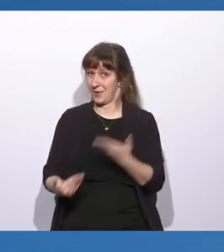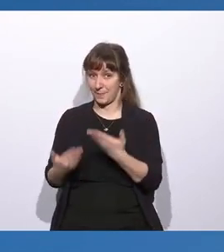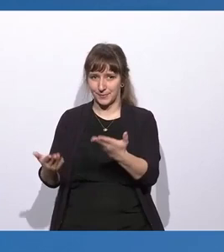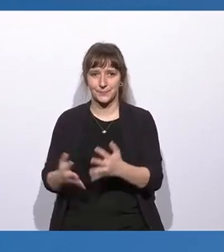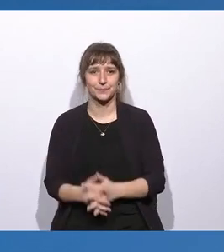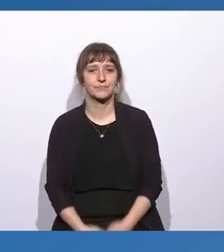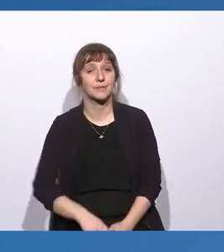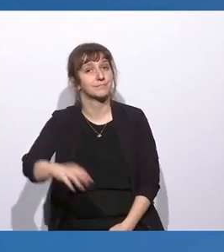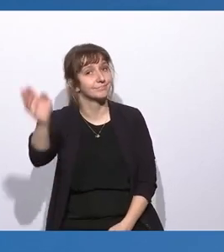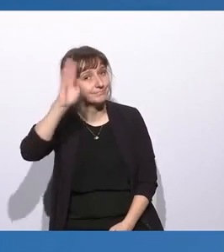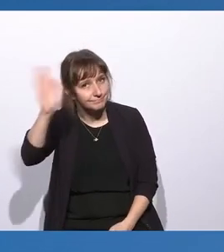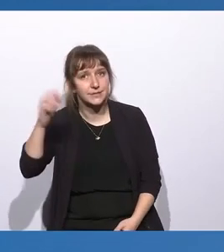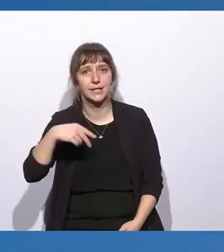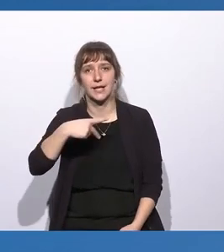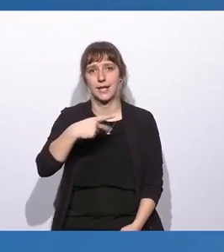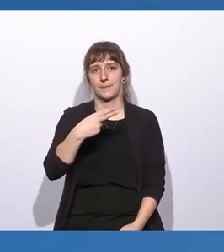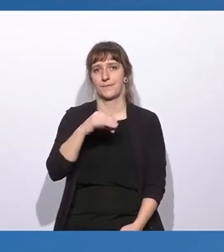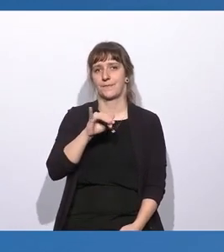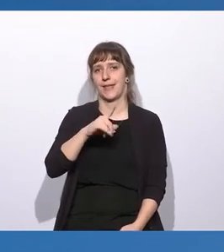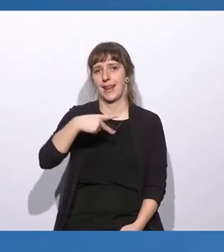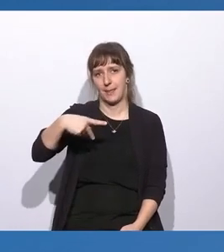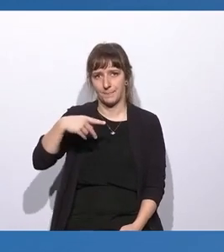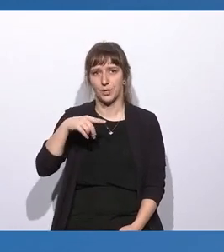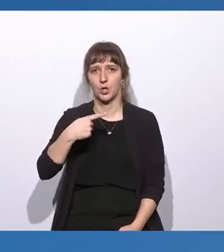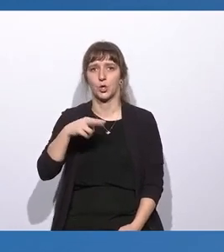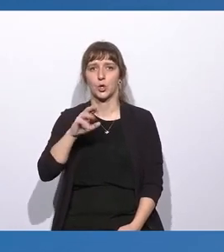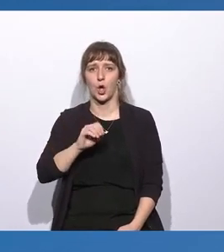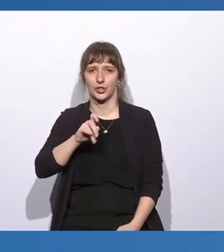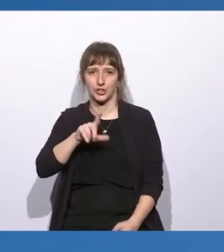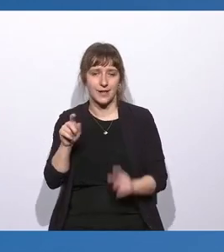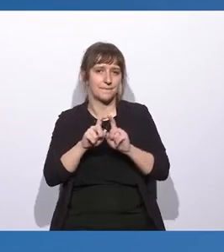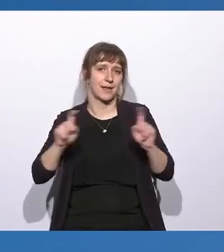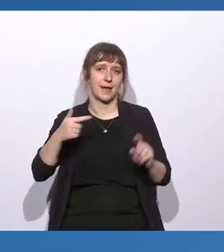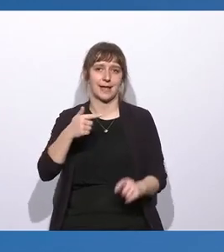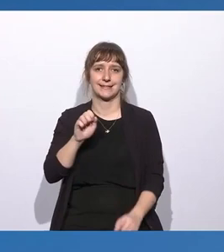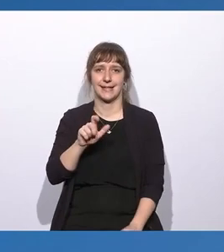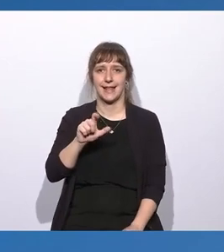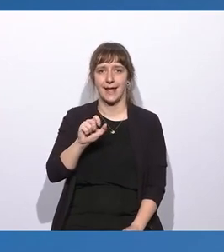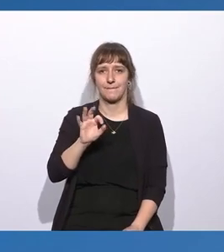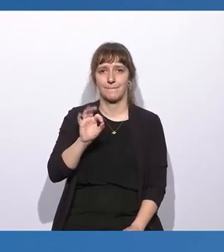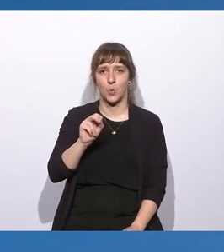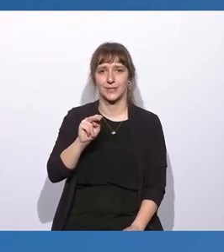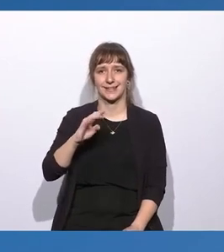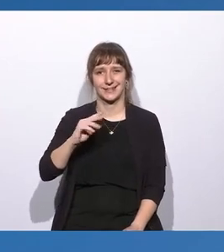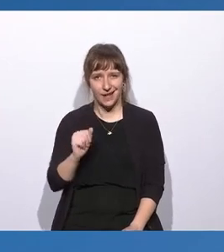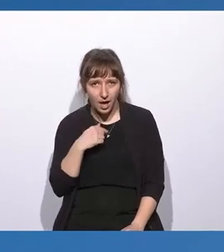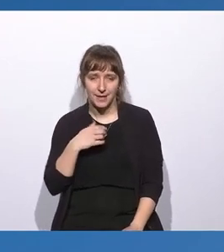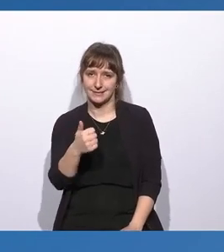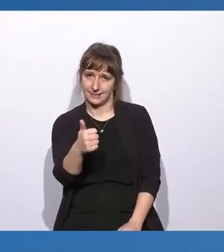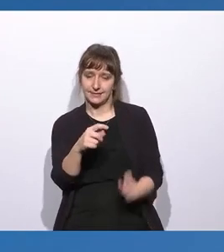Hallo, mein Name ist Philippe Gröschel. Ich bin von Telefonica und beschäftige mich in meiner These mit dem Thema